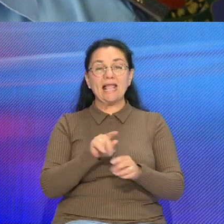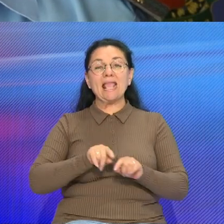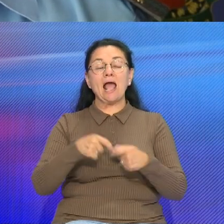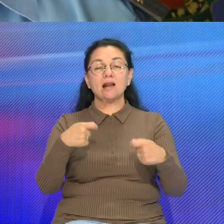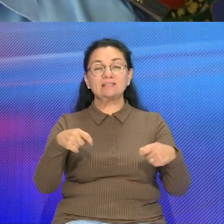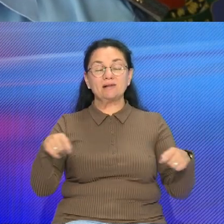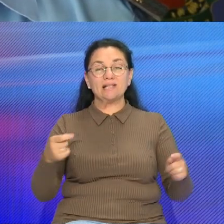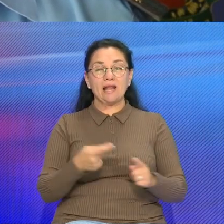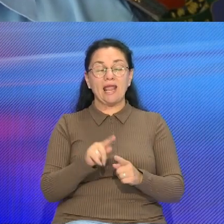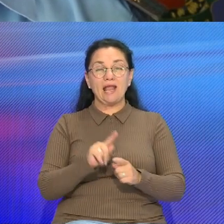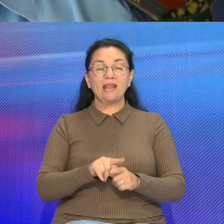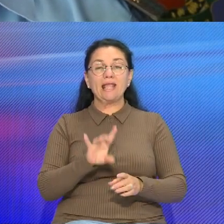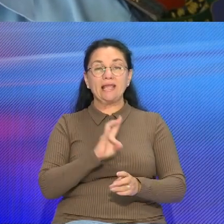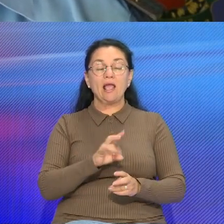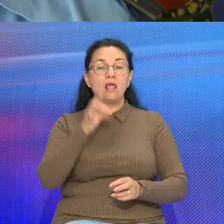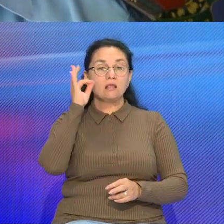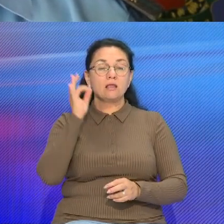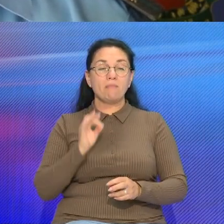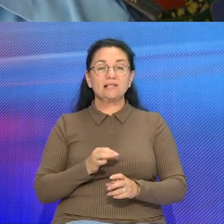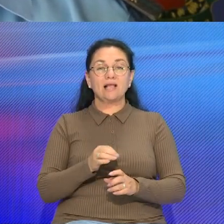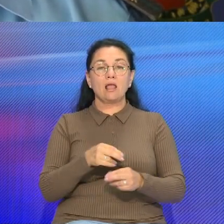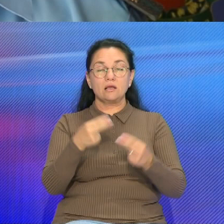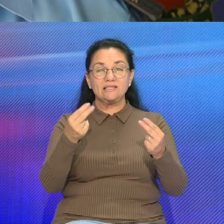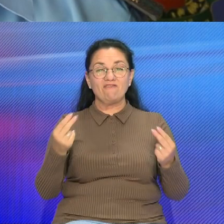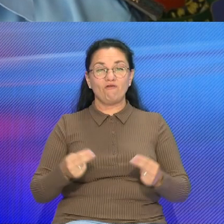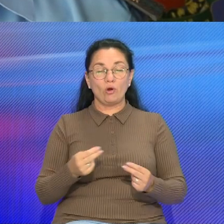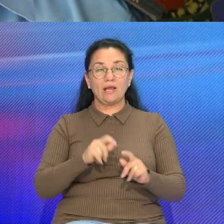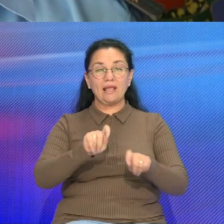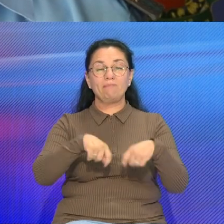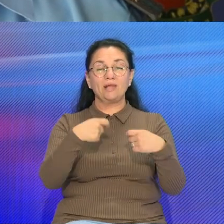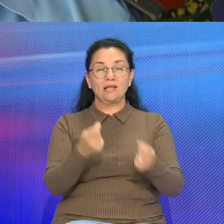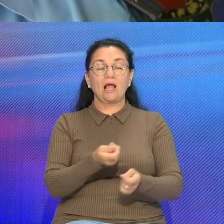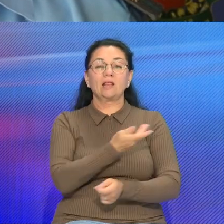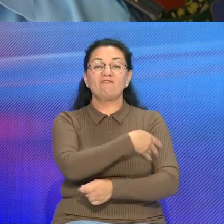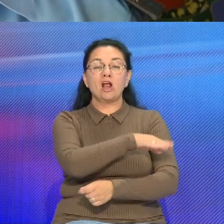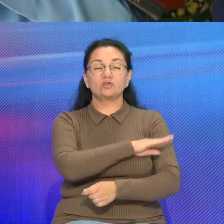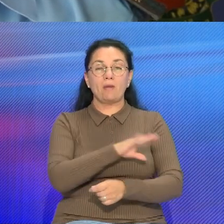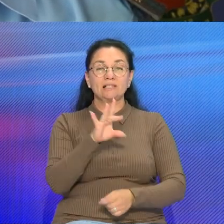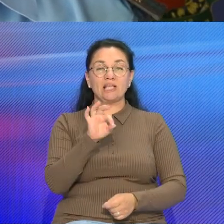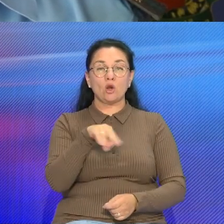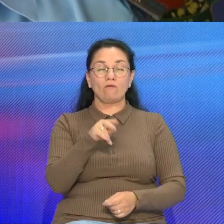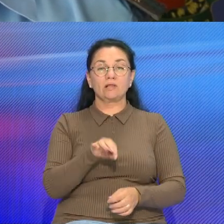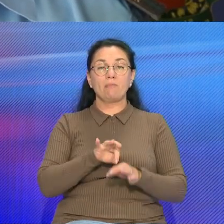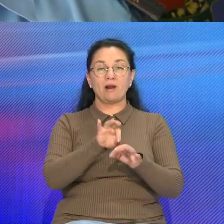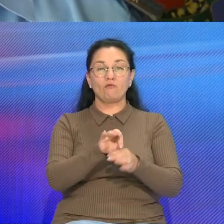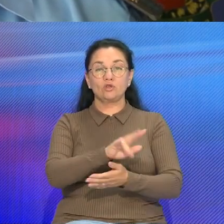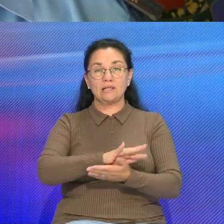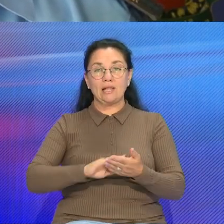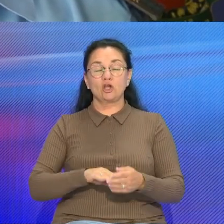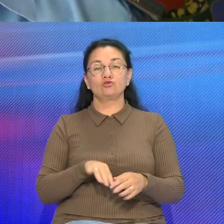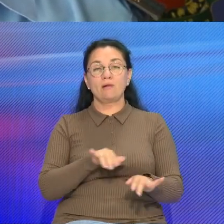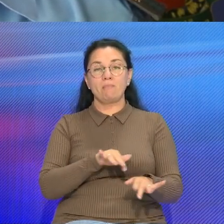нацистской символики или атрибутики Материалы дела переданы в Ашмянске РУВД Проводятся дальнейшие проверочные мероприятия